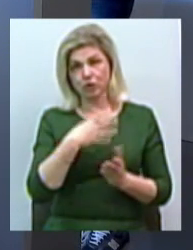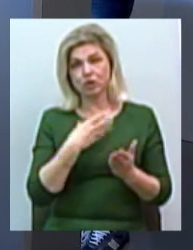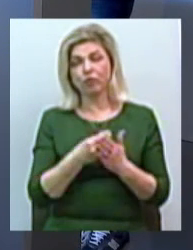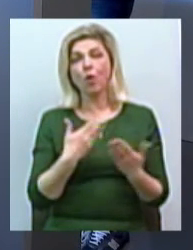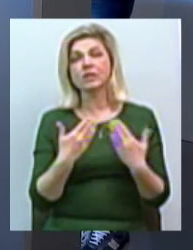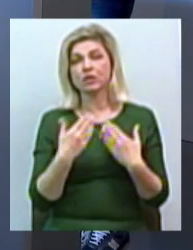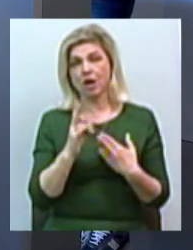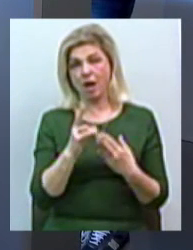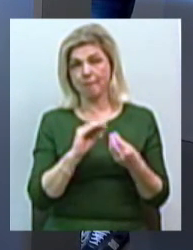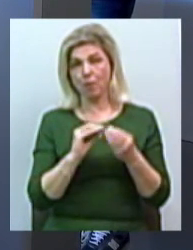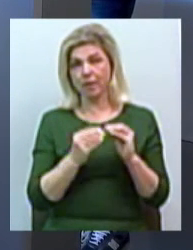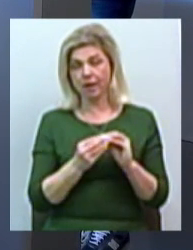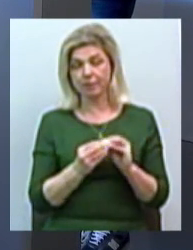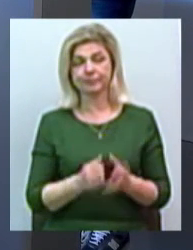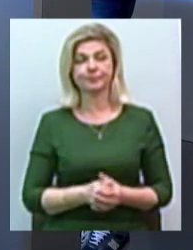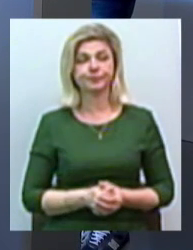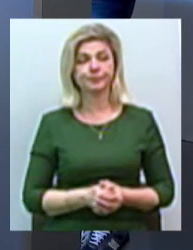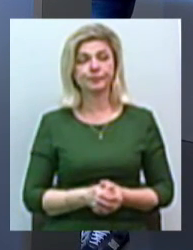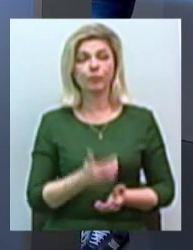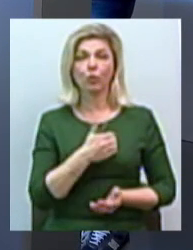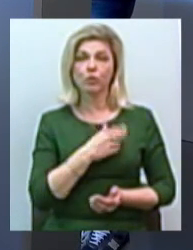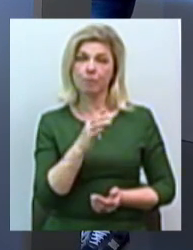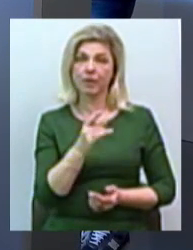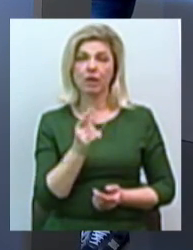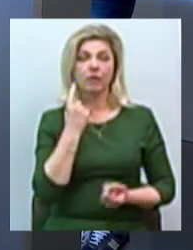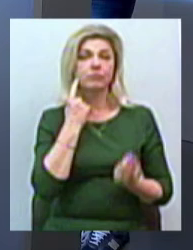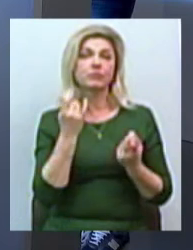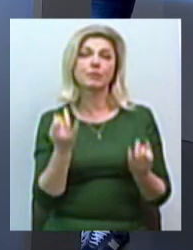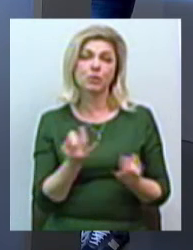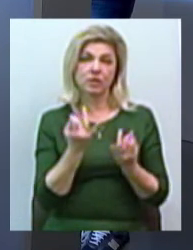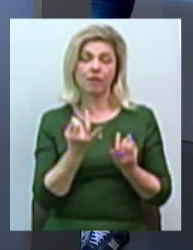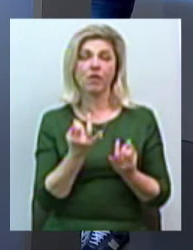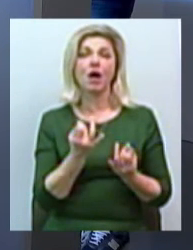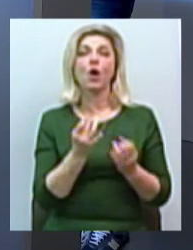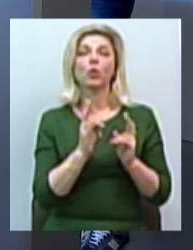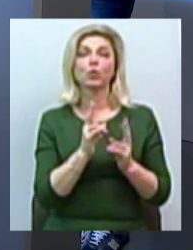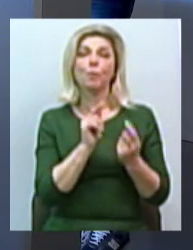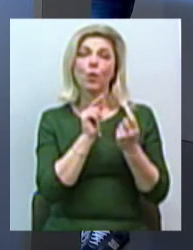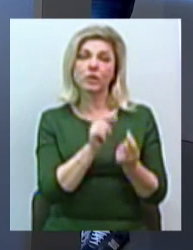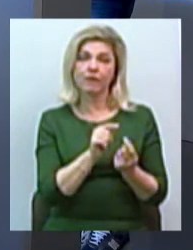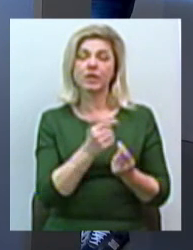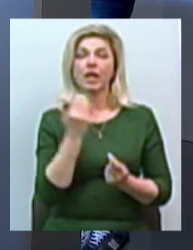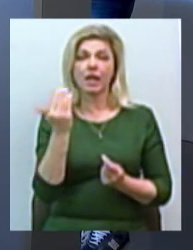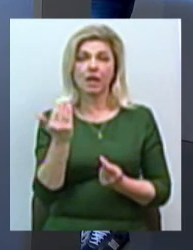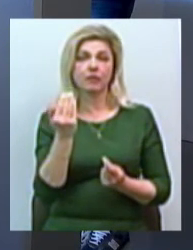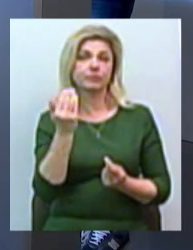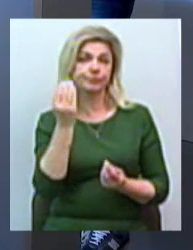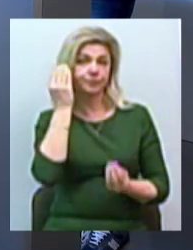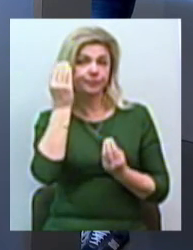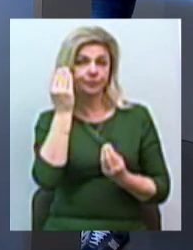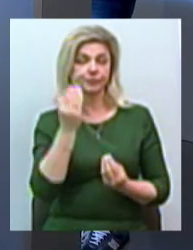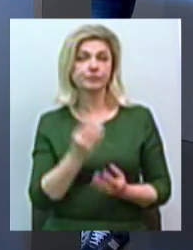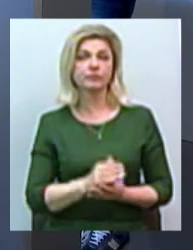проблеми, але хотів посякавитись, мотивація противників не справила на вас ніякого враження?